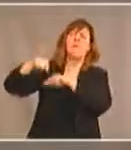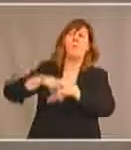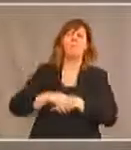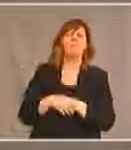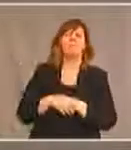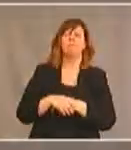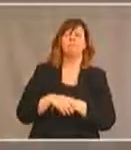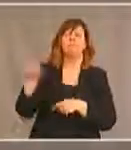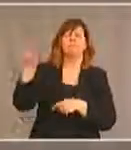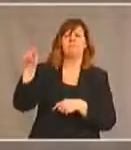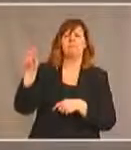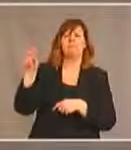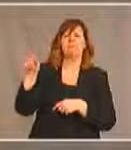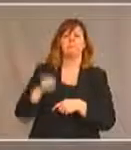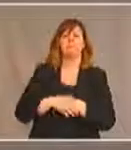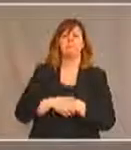nécessairement avoir.